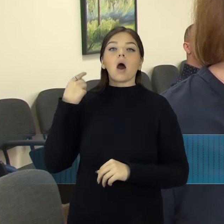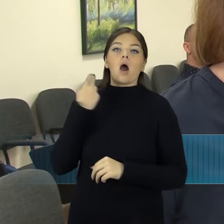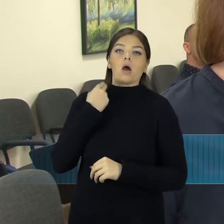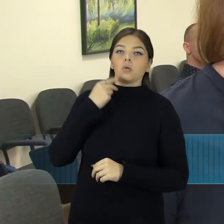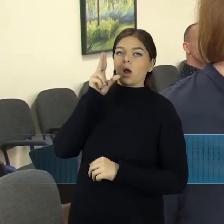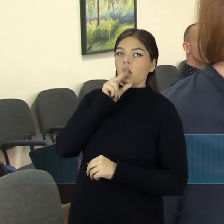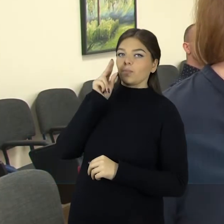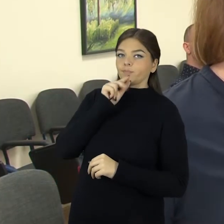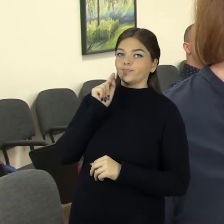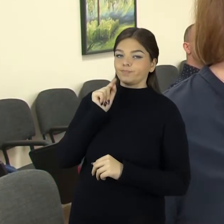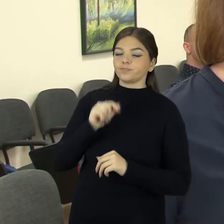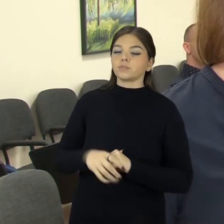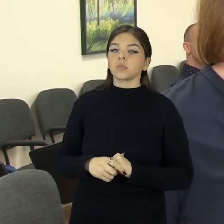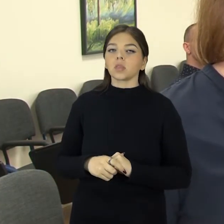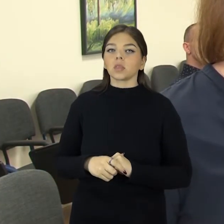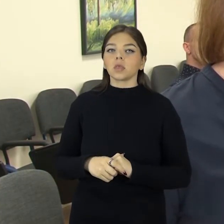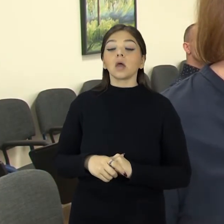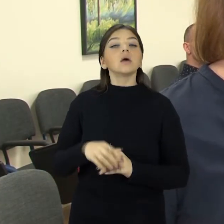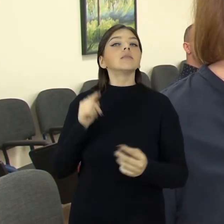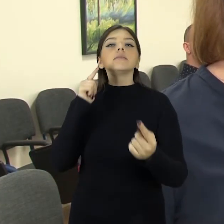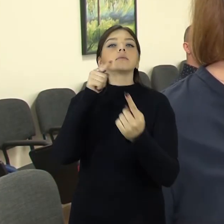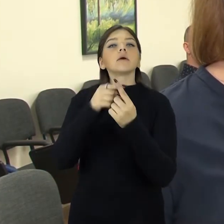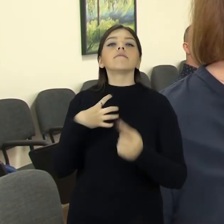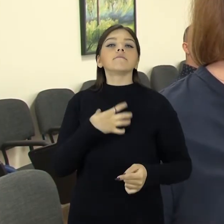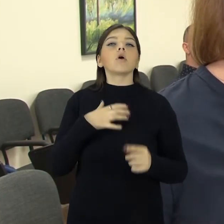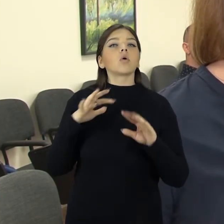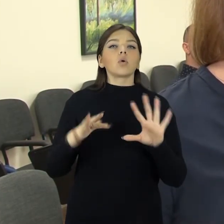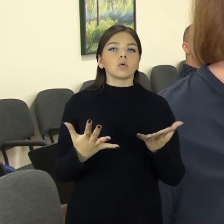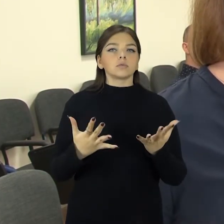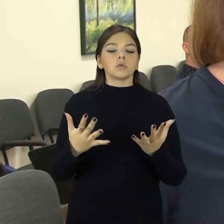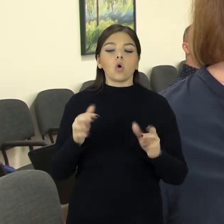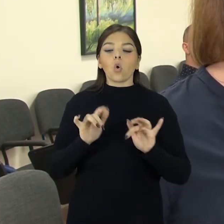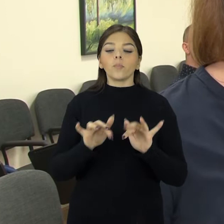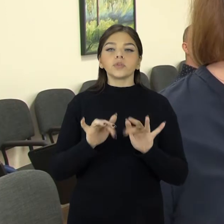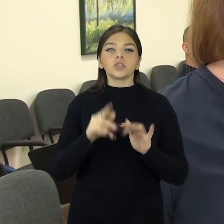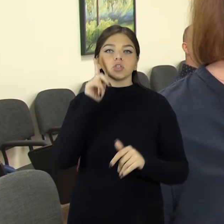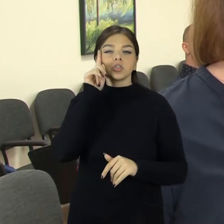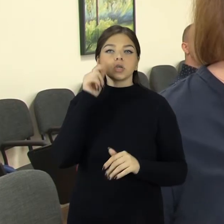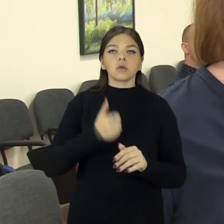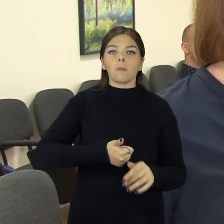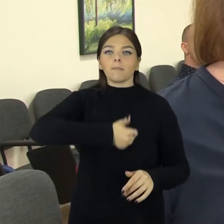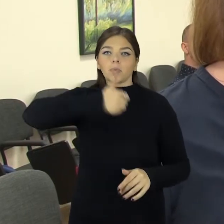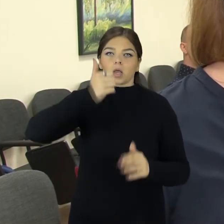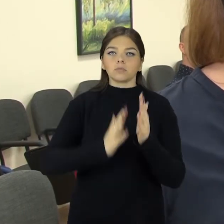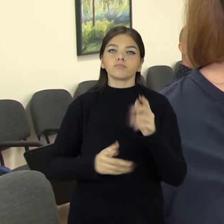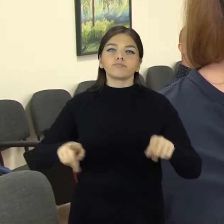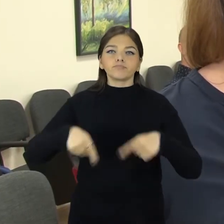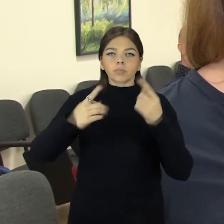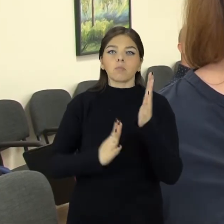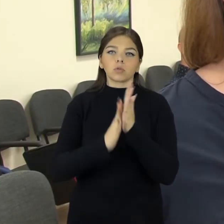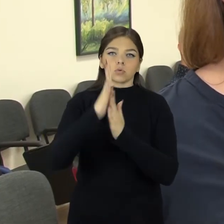Pagrindinis tiksas yra pagerinti kompiuterinę žinias suaugusiųjų tarpe